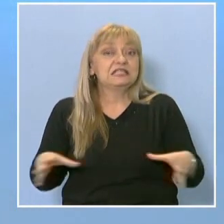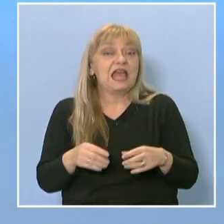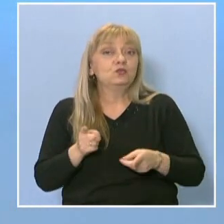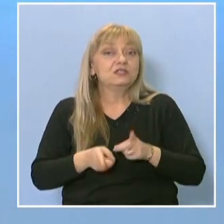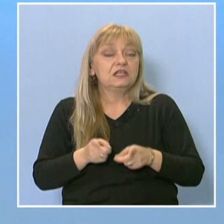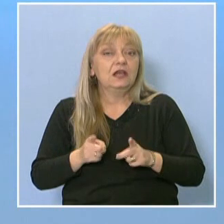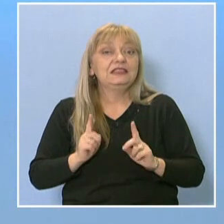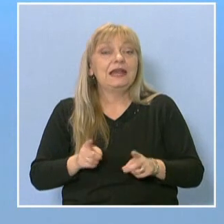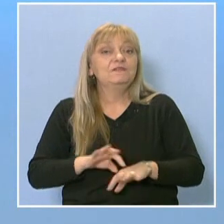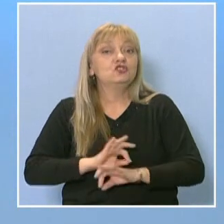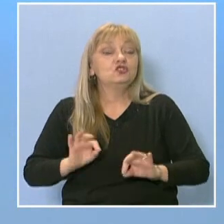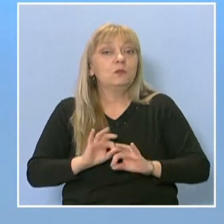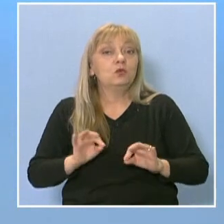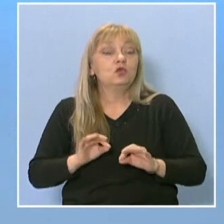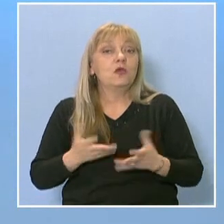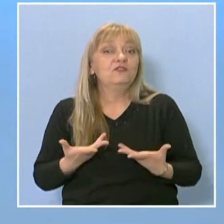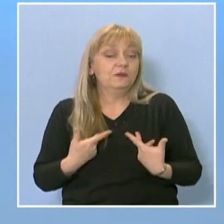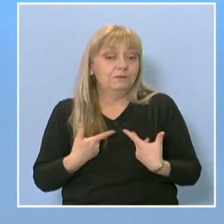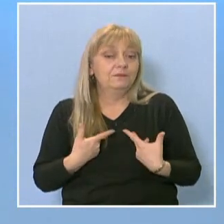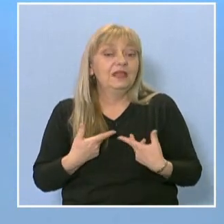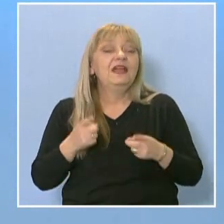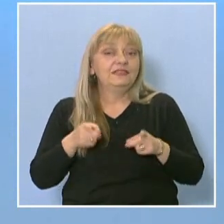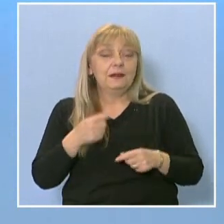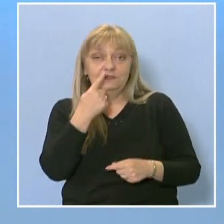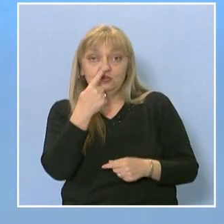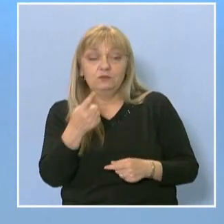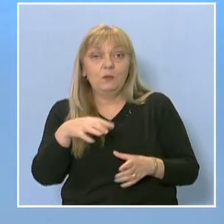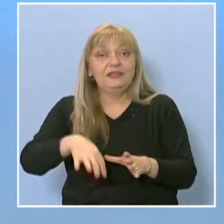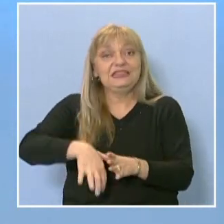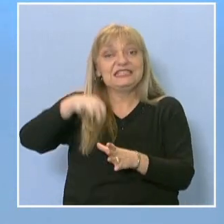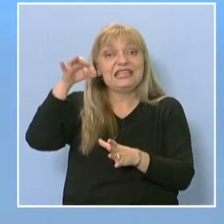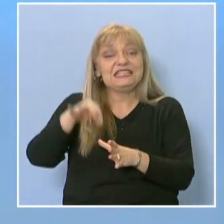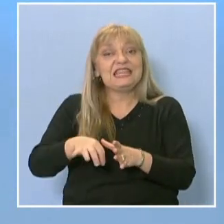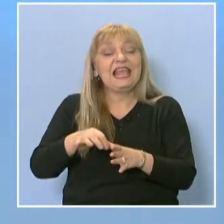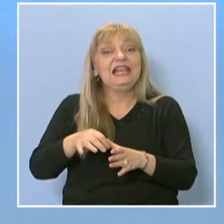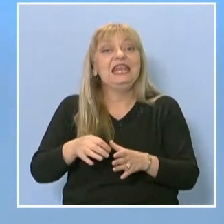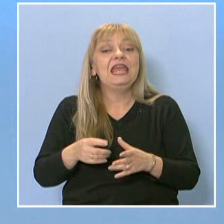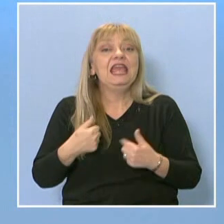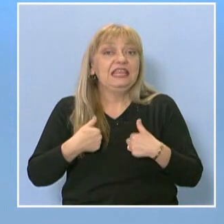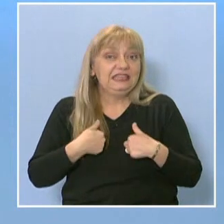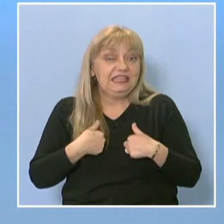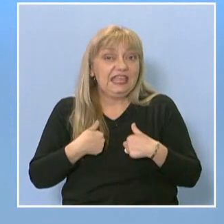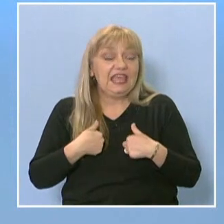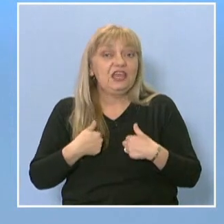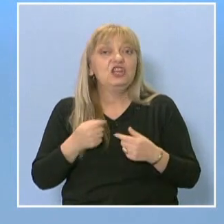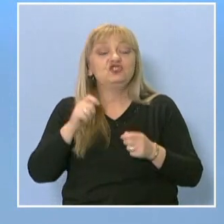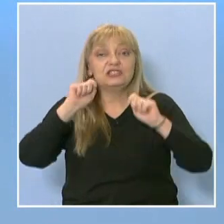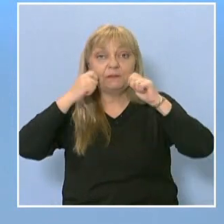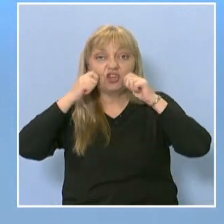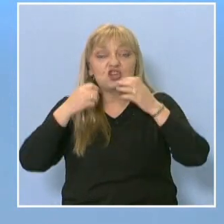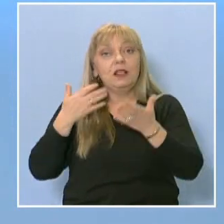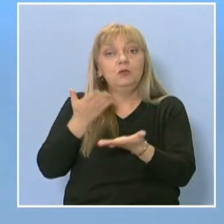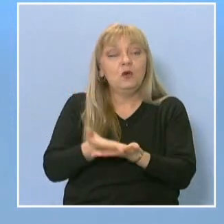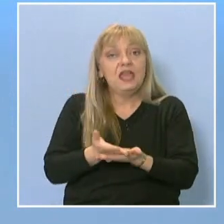позициите и на двете страни, тъй като на момента трябваше да се изтегли и жребият, за това ние дали ще сме жълпоподател или ще сме